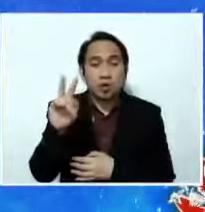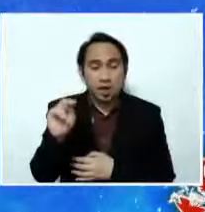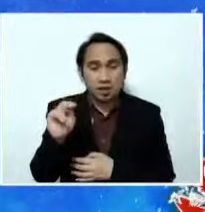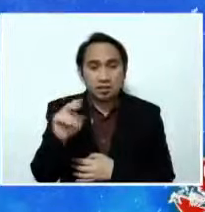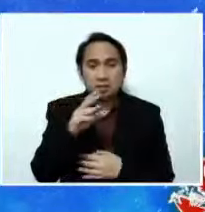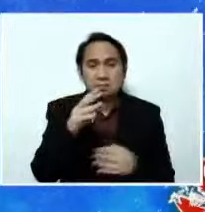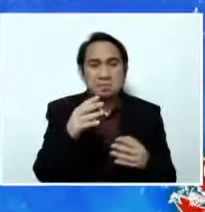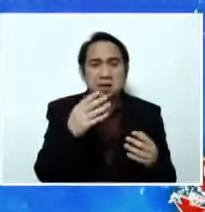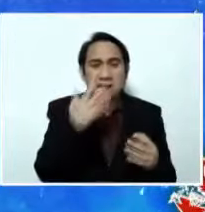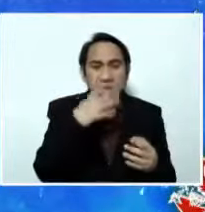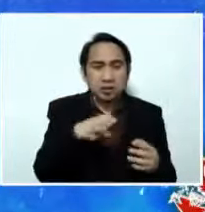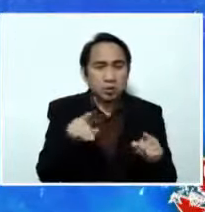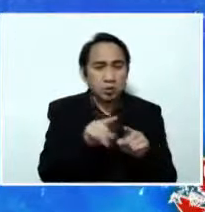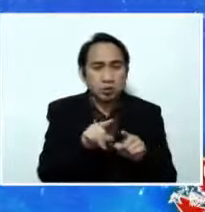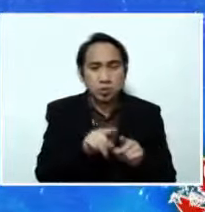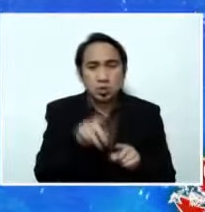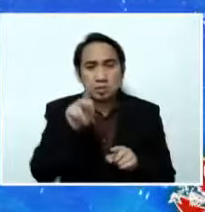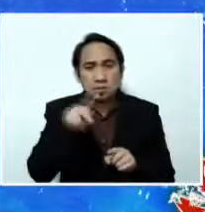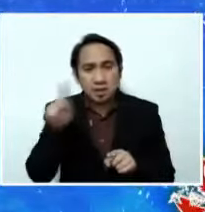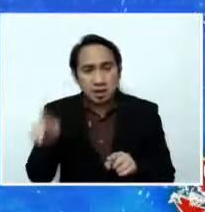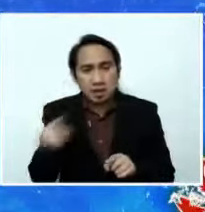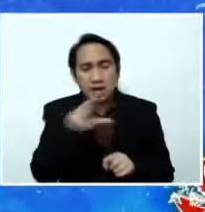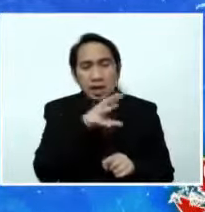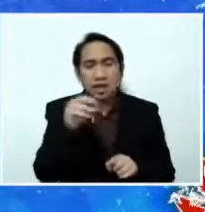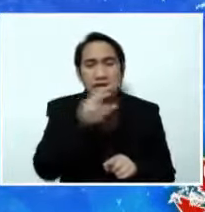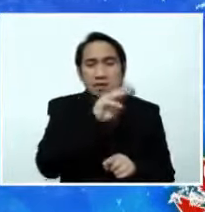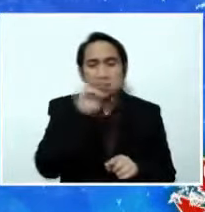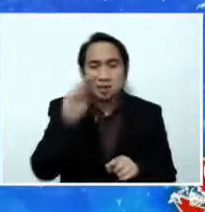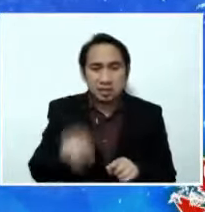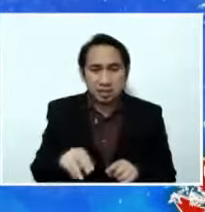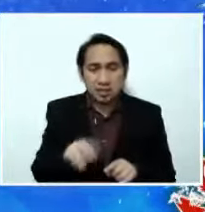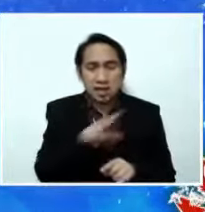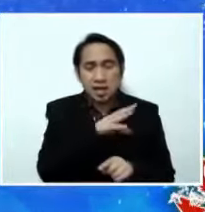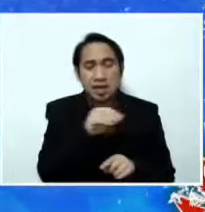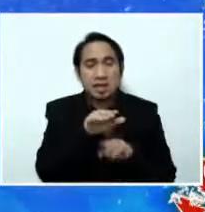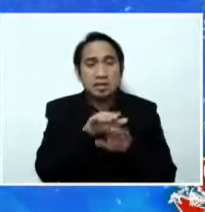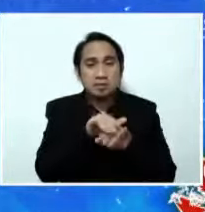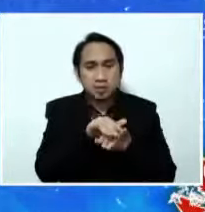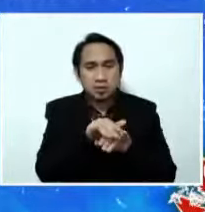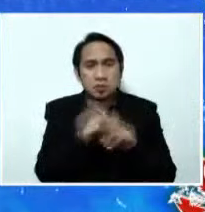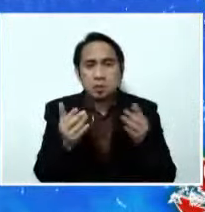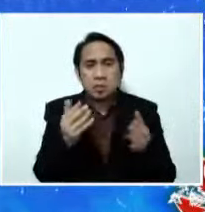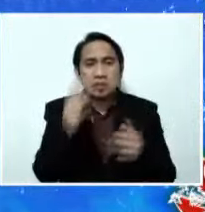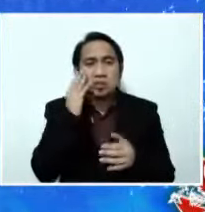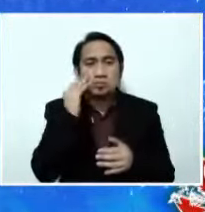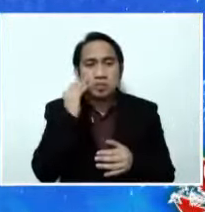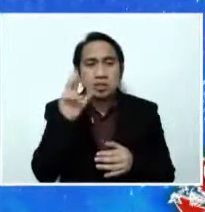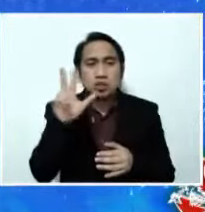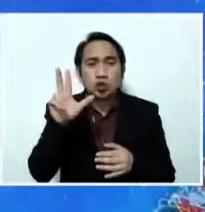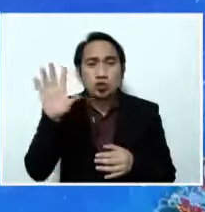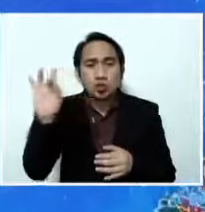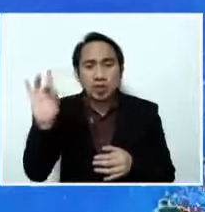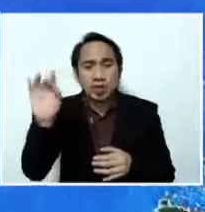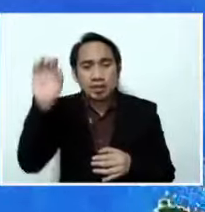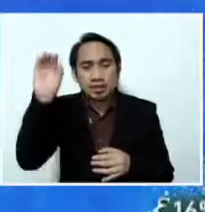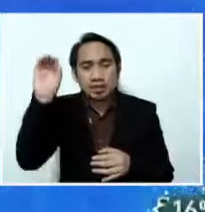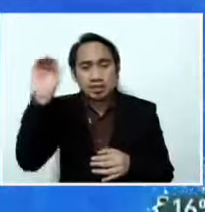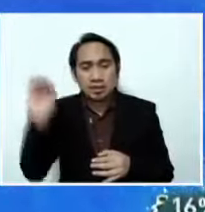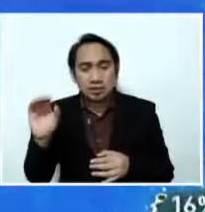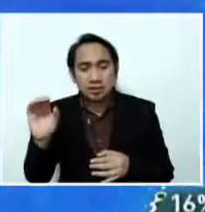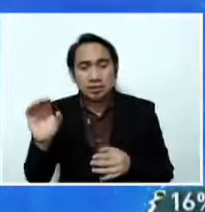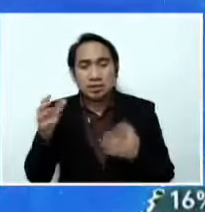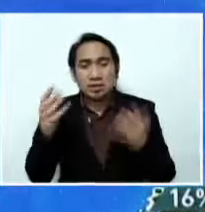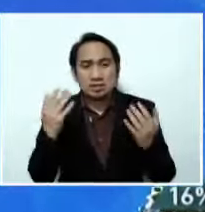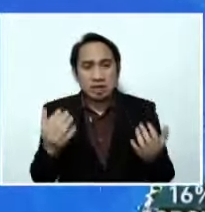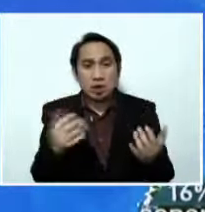Pampanga at Lawag at sa San Jose Occidental Mindoro sa 38 degrees Celsius. Bababa rin ang tsansa ng ulan sa